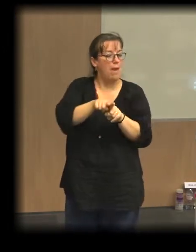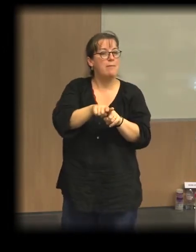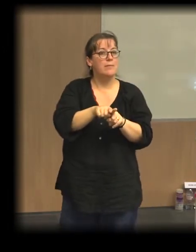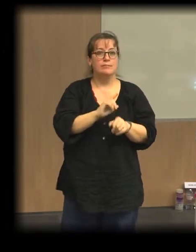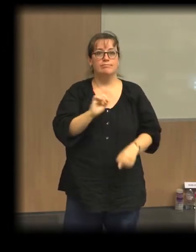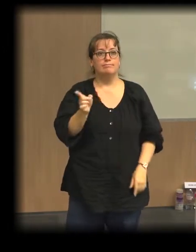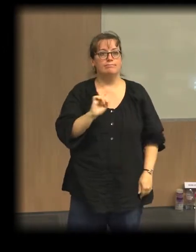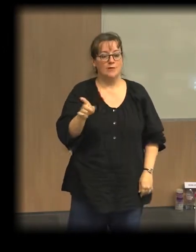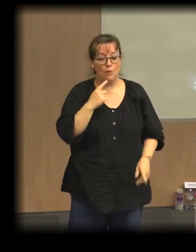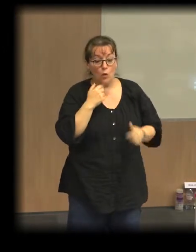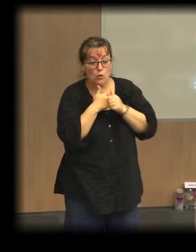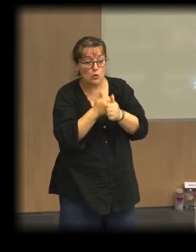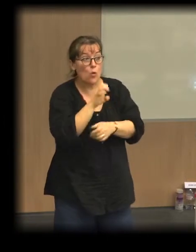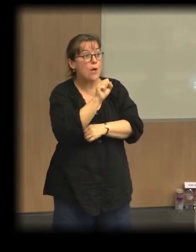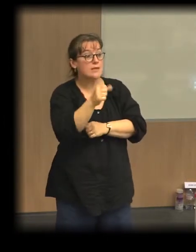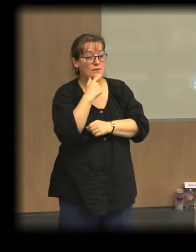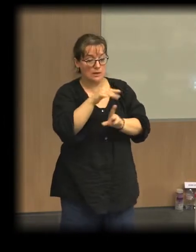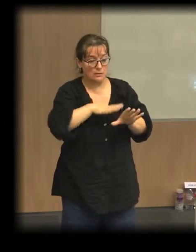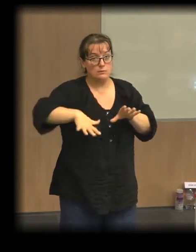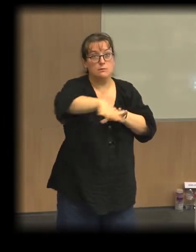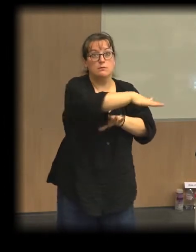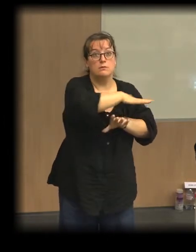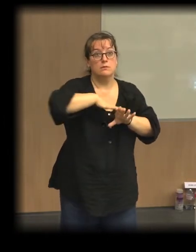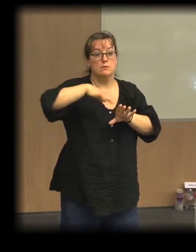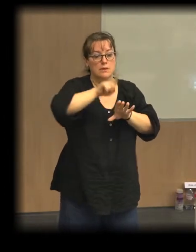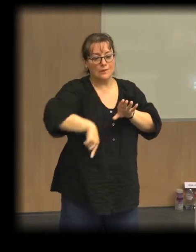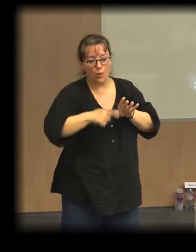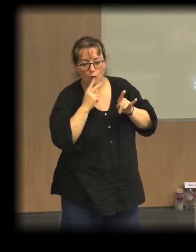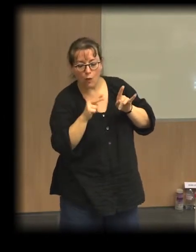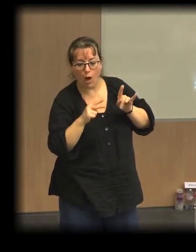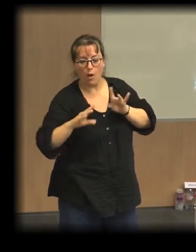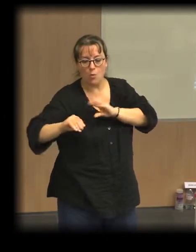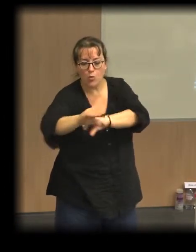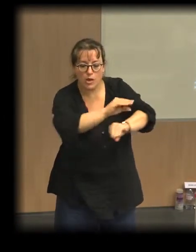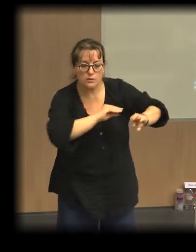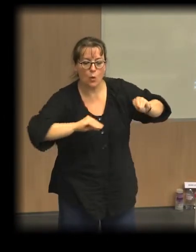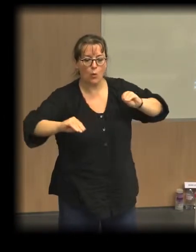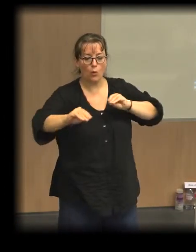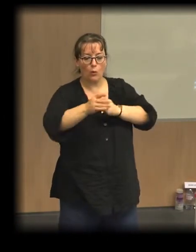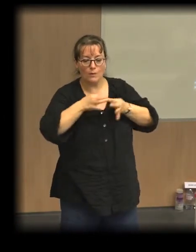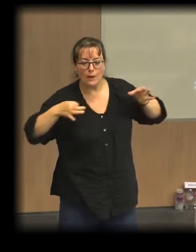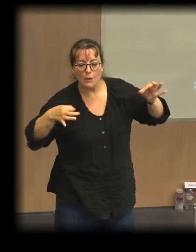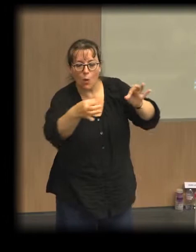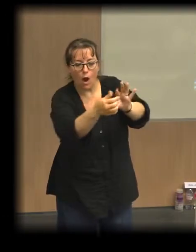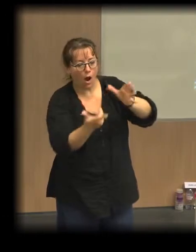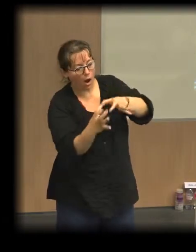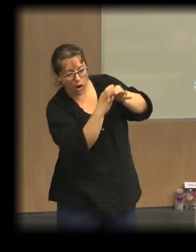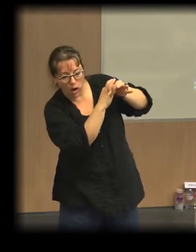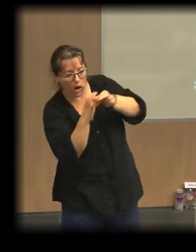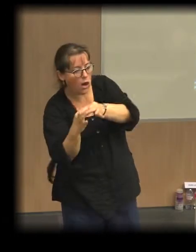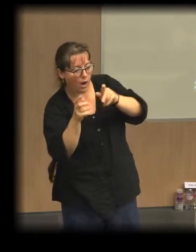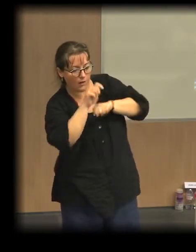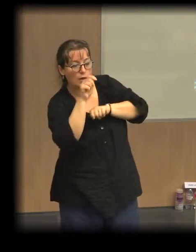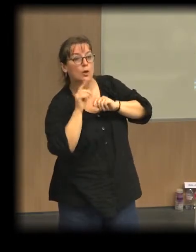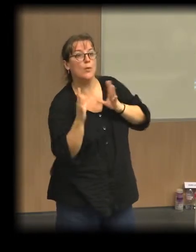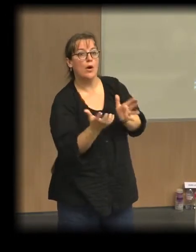territoires et aux populations qui vivent sur ces territoires. Et on constate qu'il y a toute une partie de l'économie sociale et solidaire qui va dans